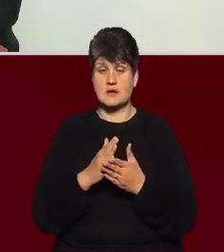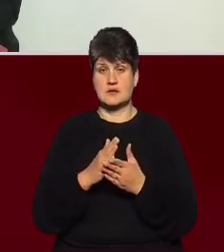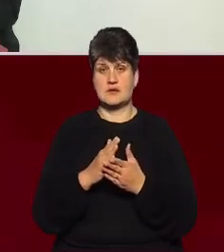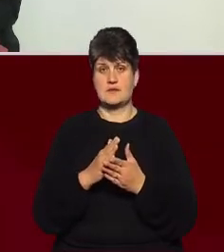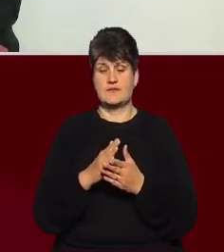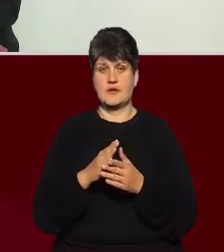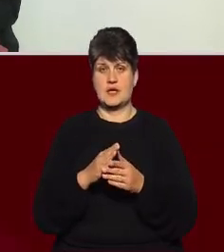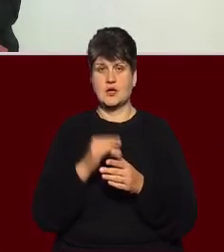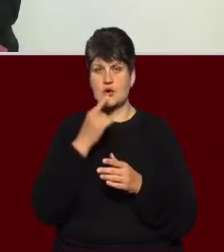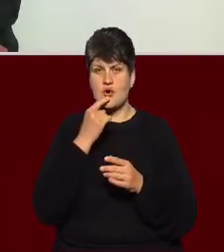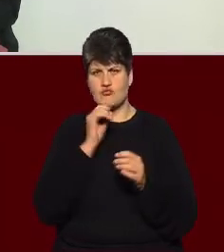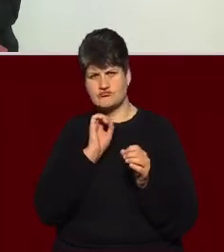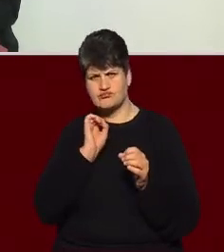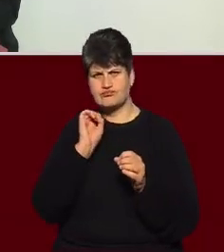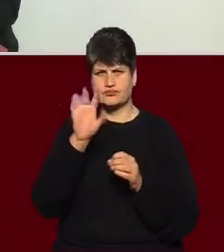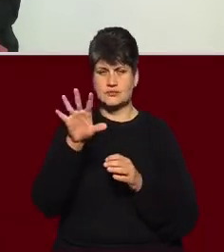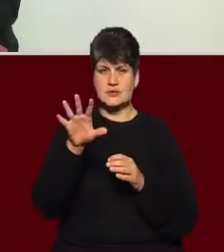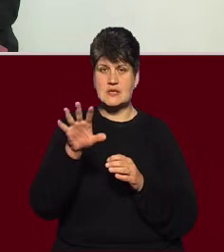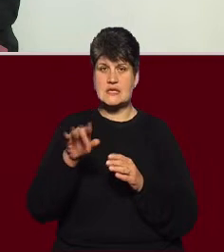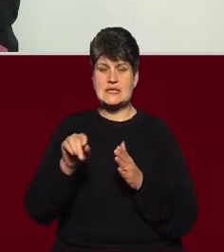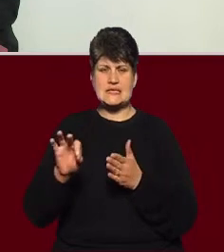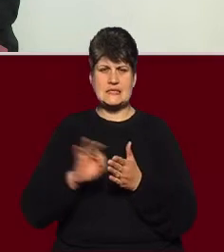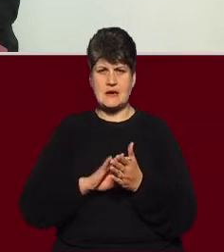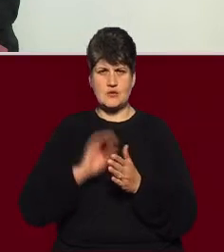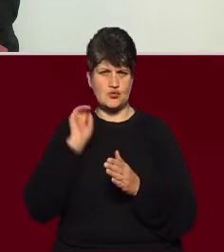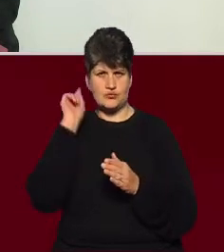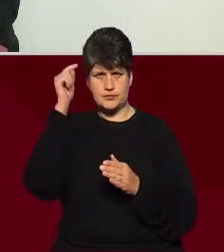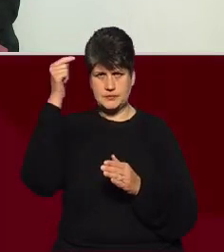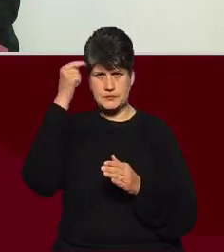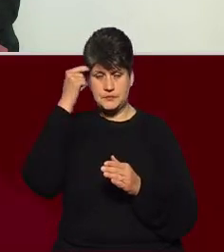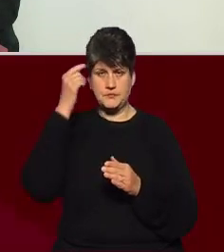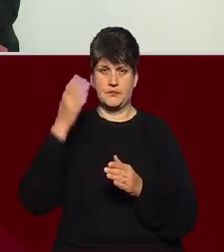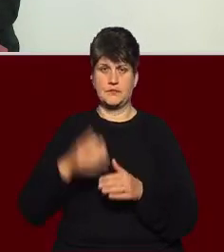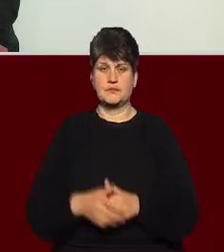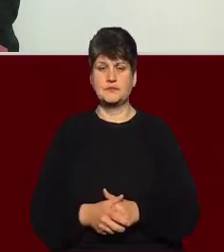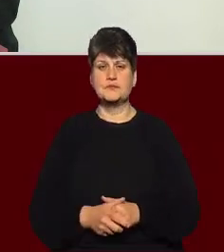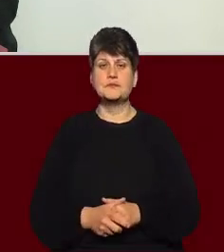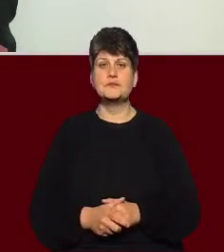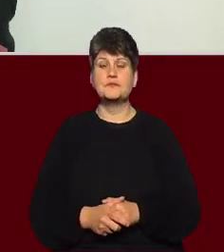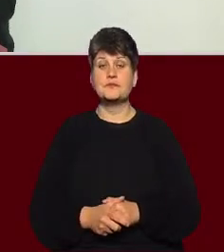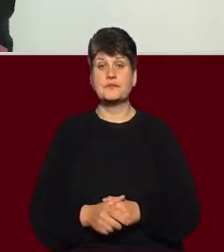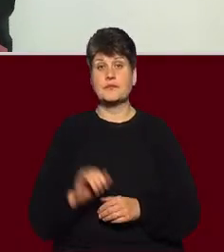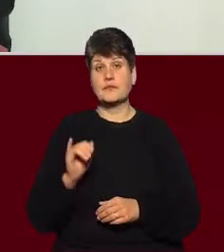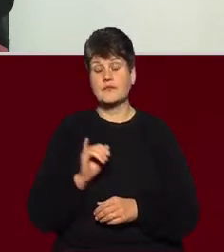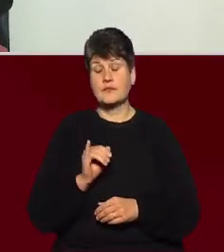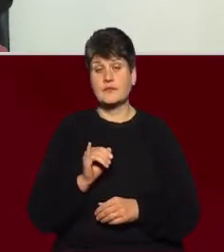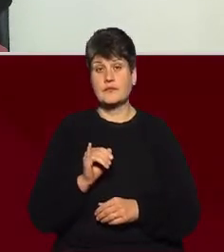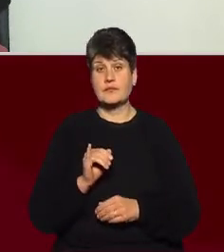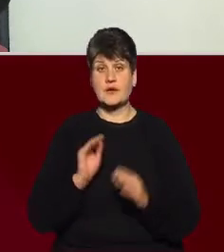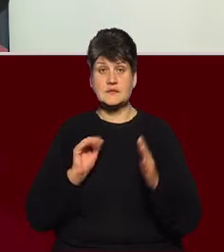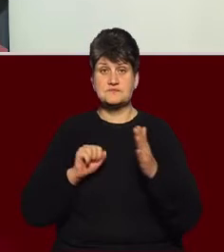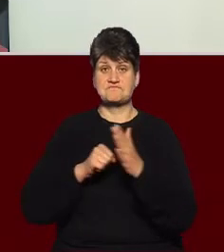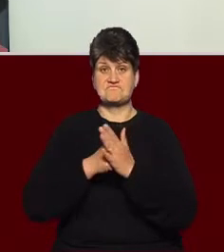заноситися в той чи інший басейн судин головного мозку і обтурувати ту чи іншу артерію.